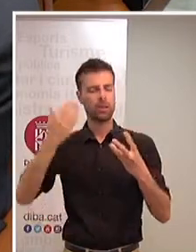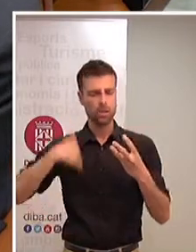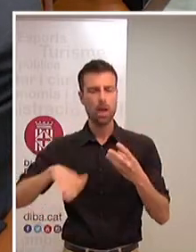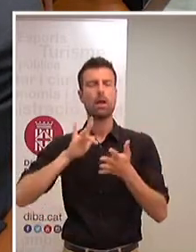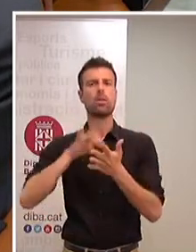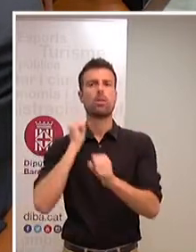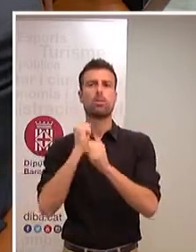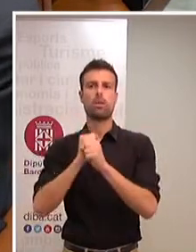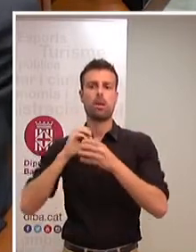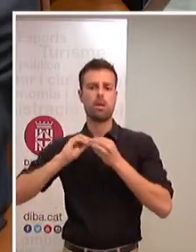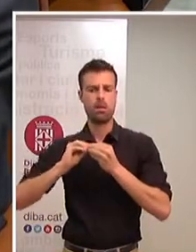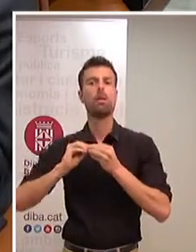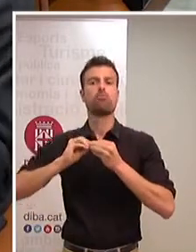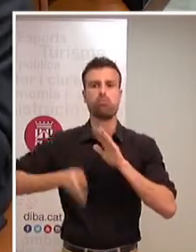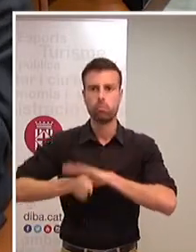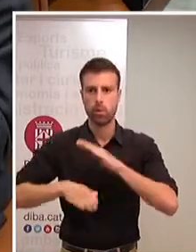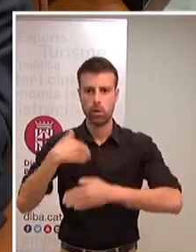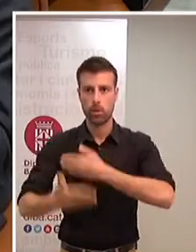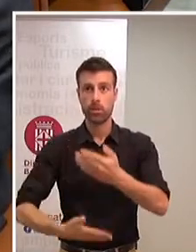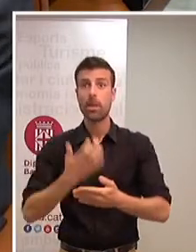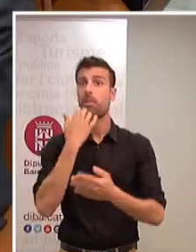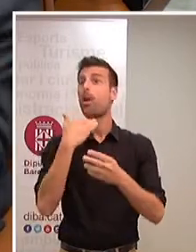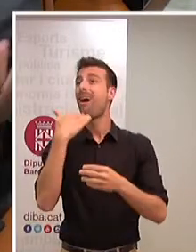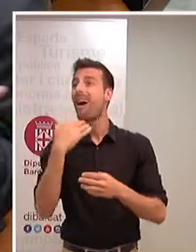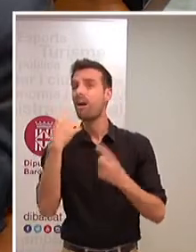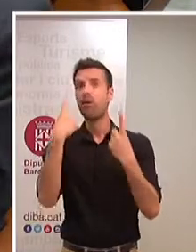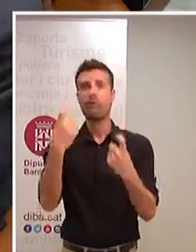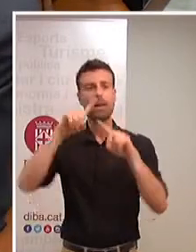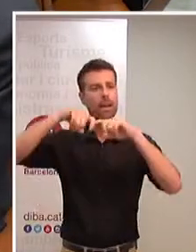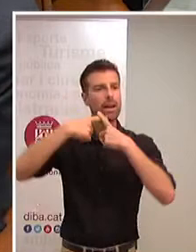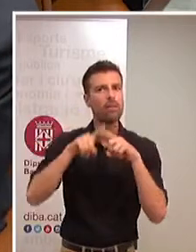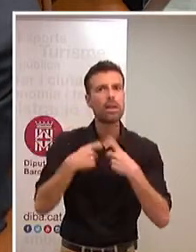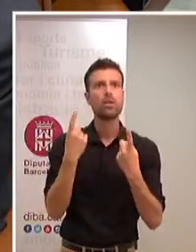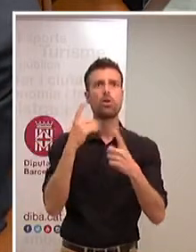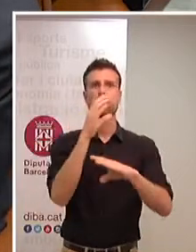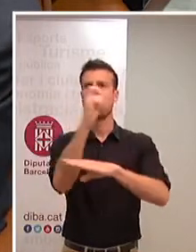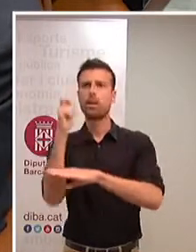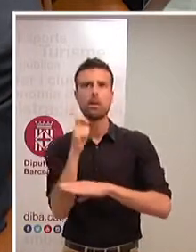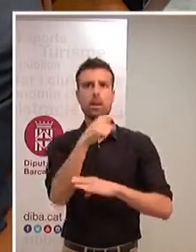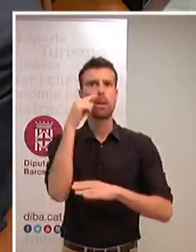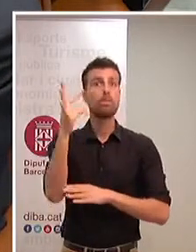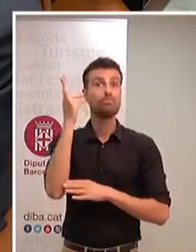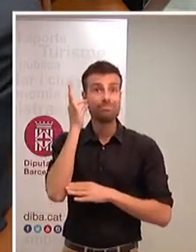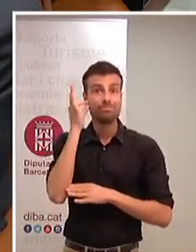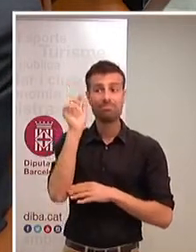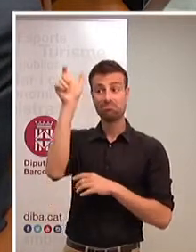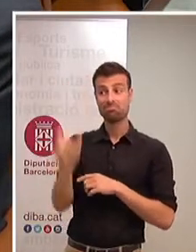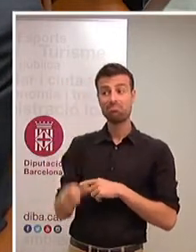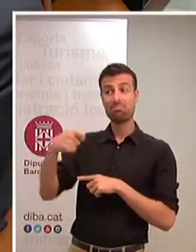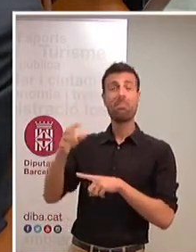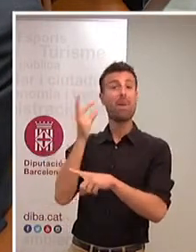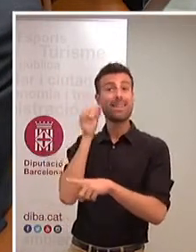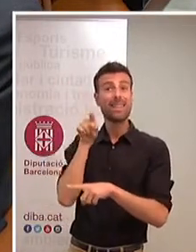treballant-ho però si un element s'ha de tenir en compte i s'ha de reflexionar tots plegats, les diputades i diputats, amb la presidenta que ho ha de davant